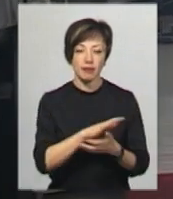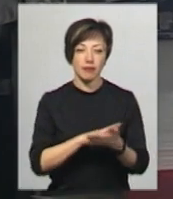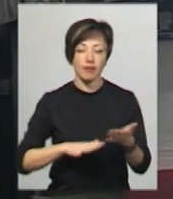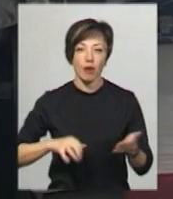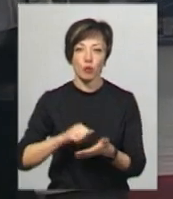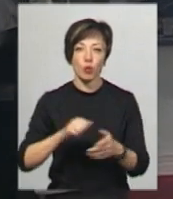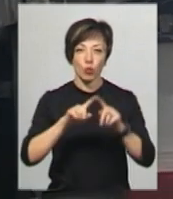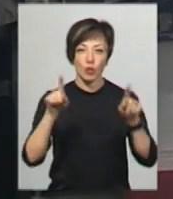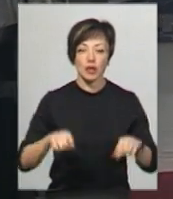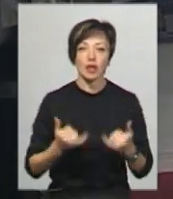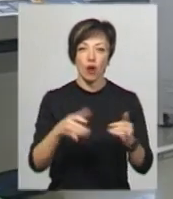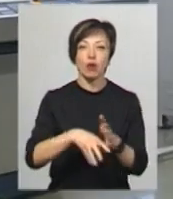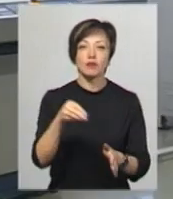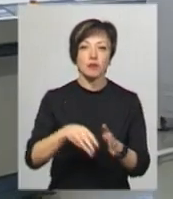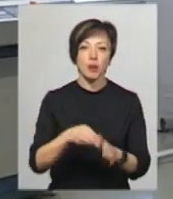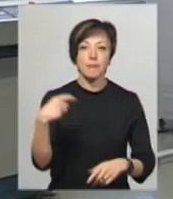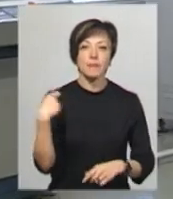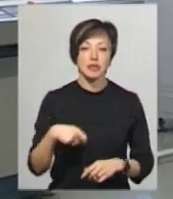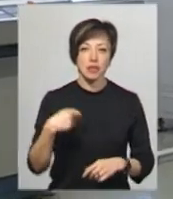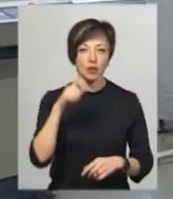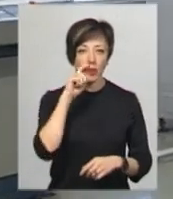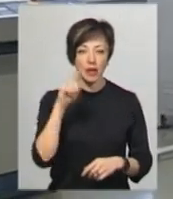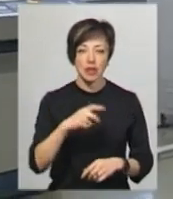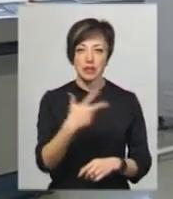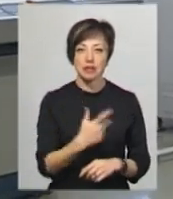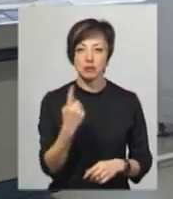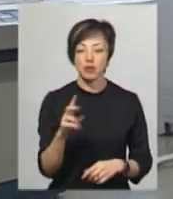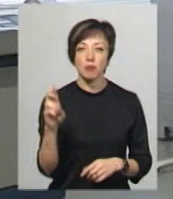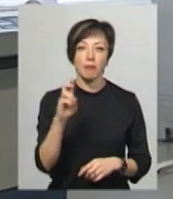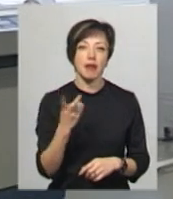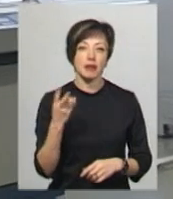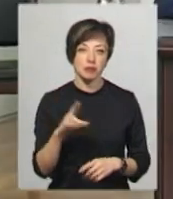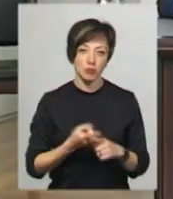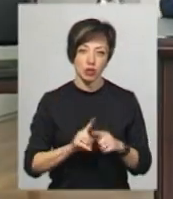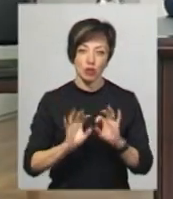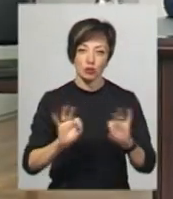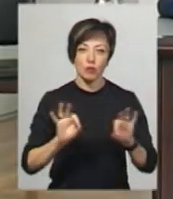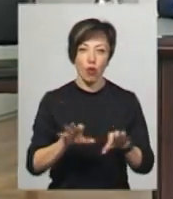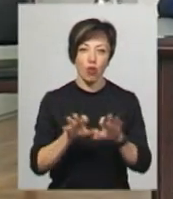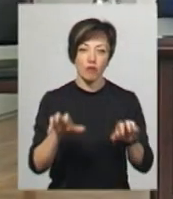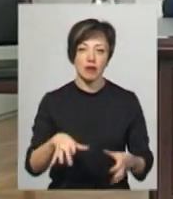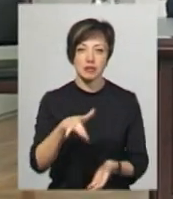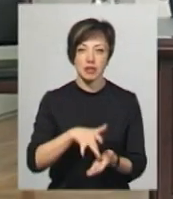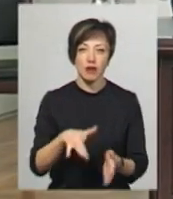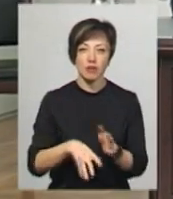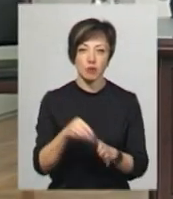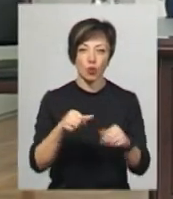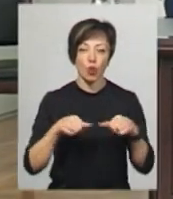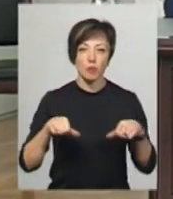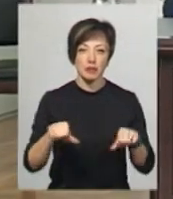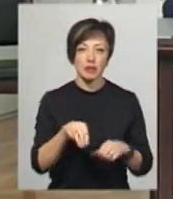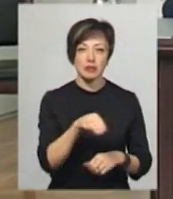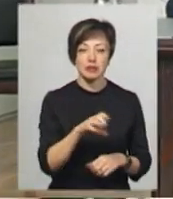бюлетенів для голосування на виборах президента України 31 березня. Про це розповіла голова Центральної виборчої комісії